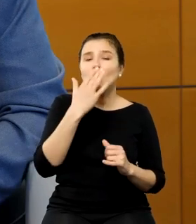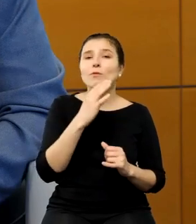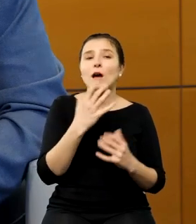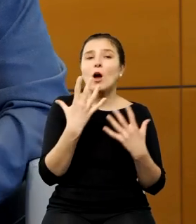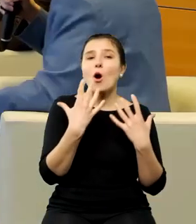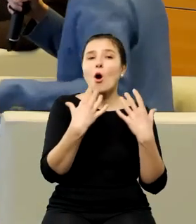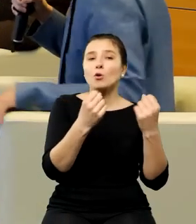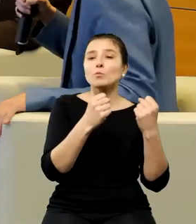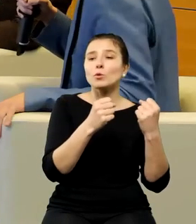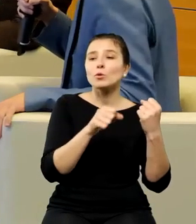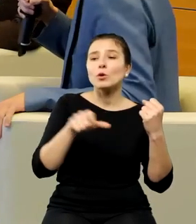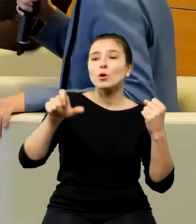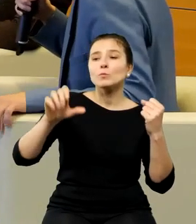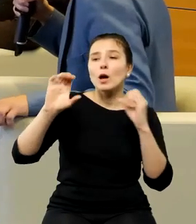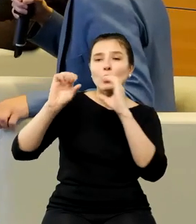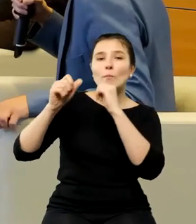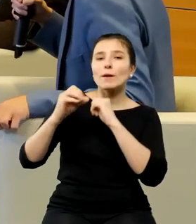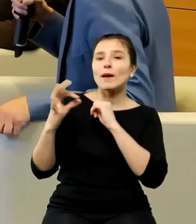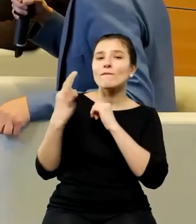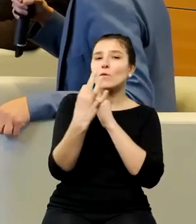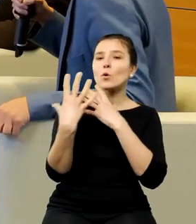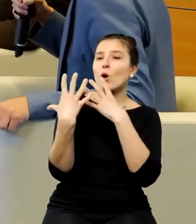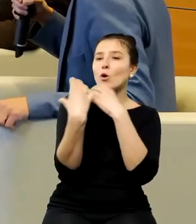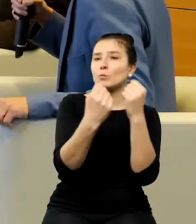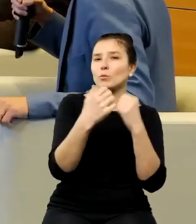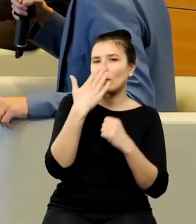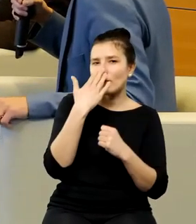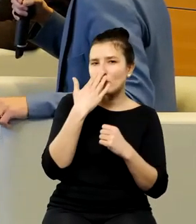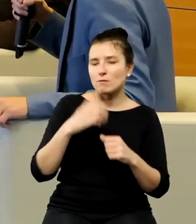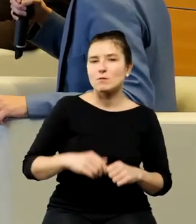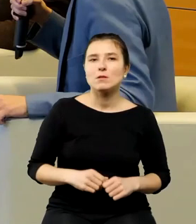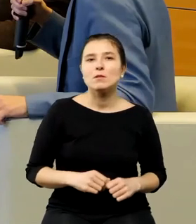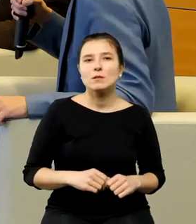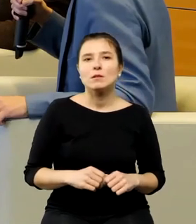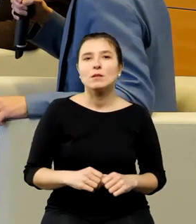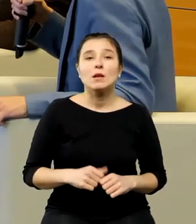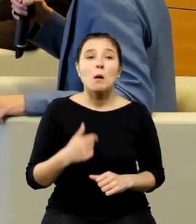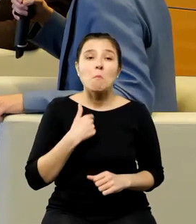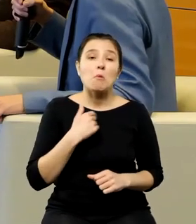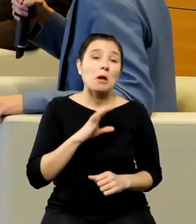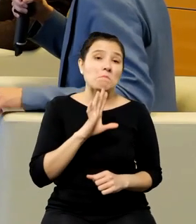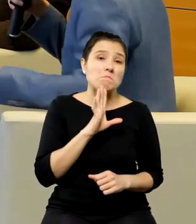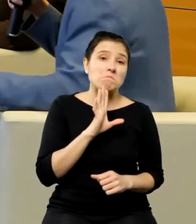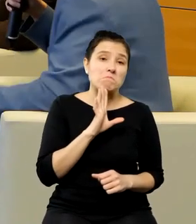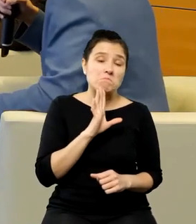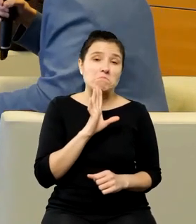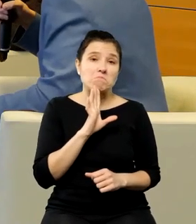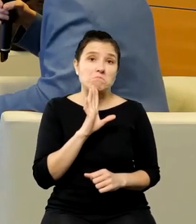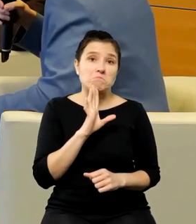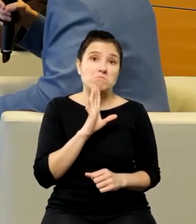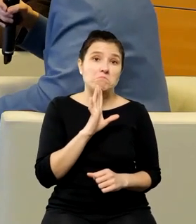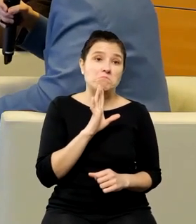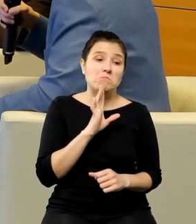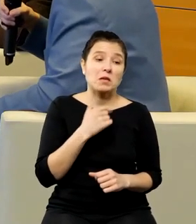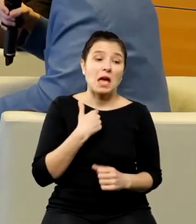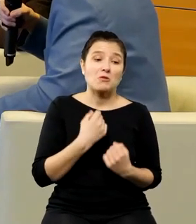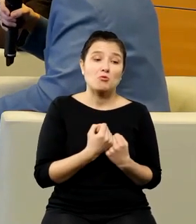postaci, bo hipoteza, z jaką tutaj przychodziłem do Państwa jest taka, że